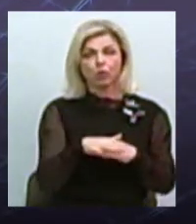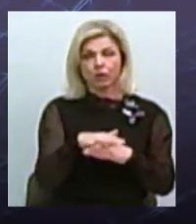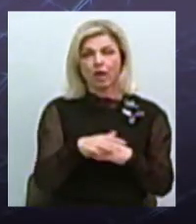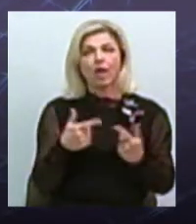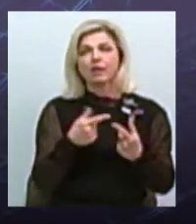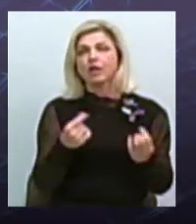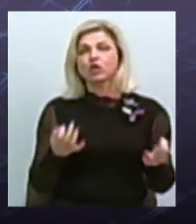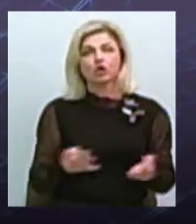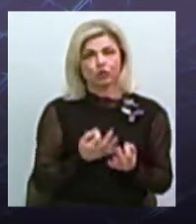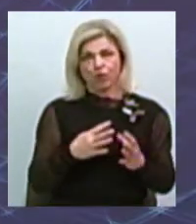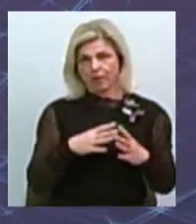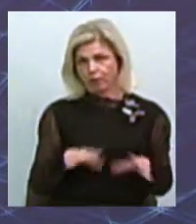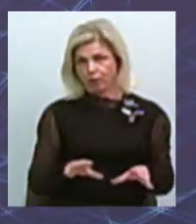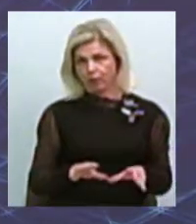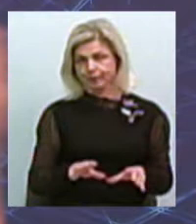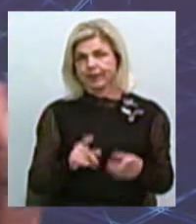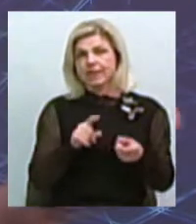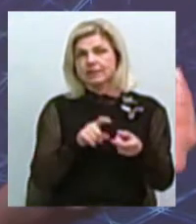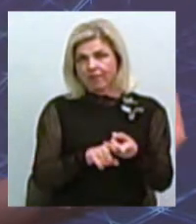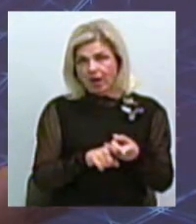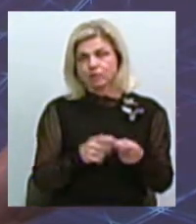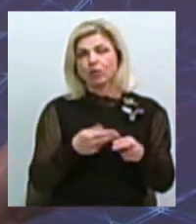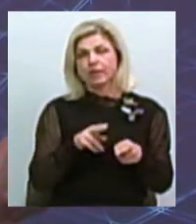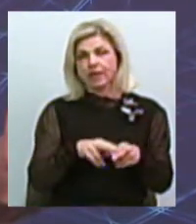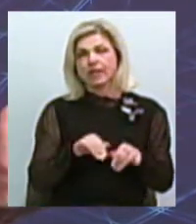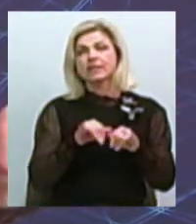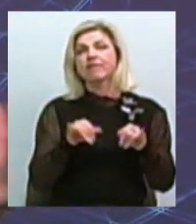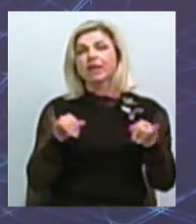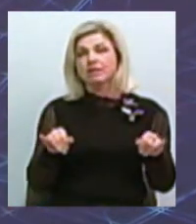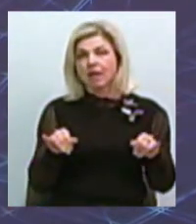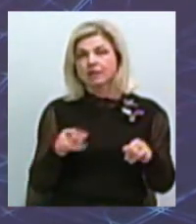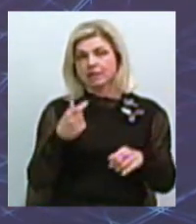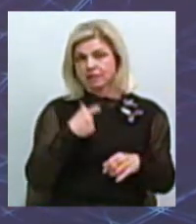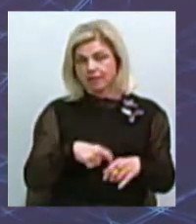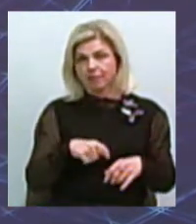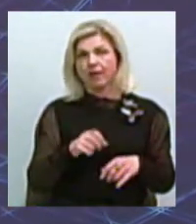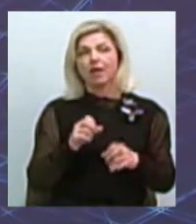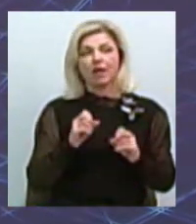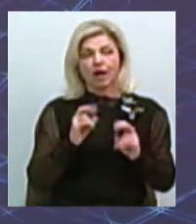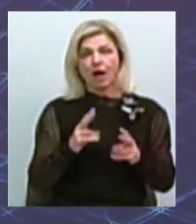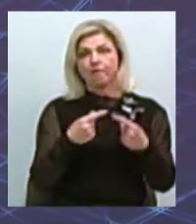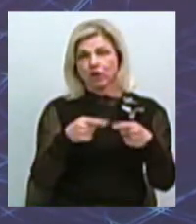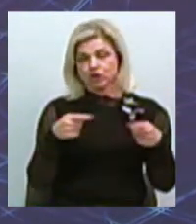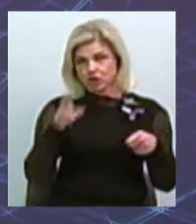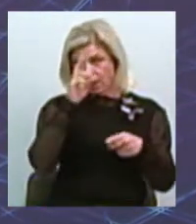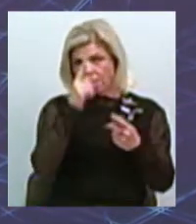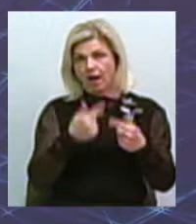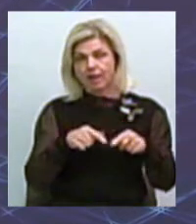якій нічого не було. Пов'язуємо з цивілізаціями себе, як, в принципі, і в інших країнах роблять.